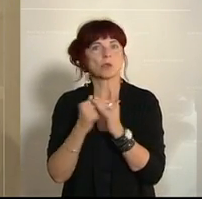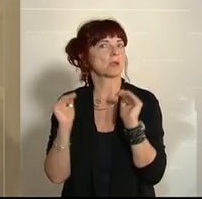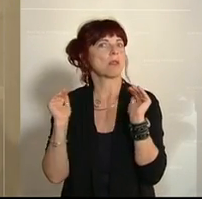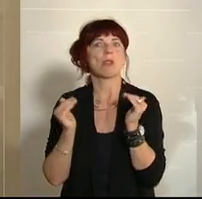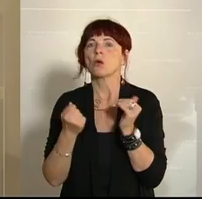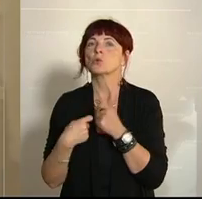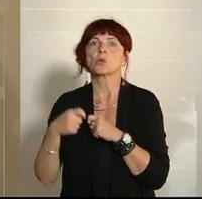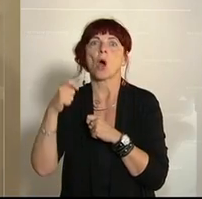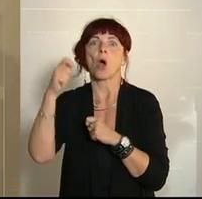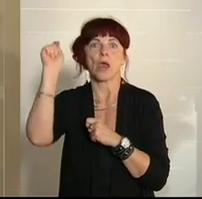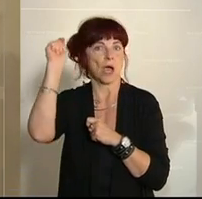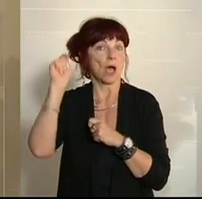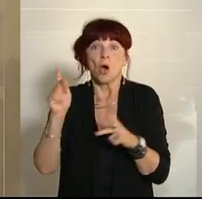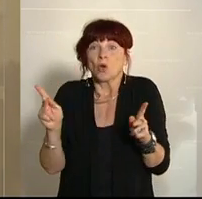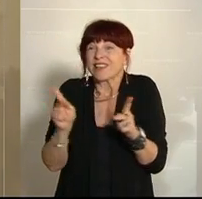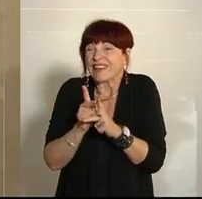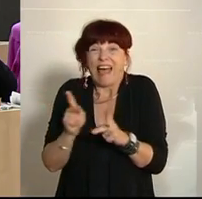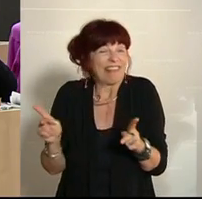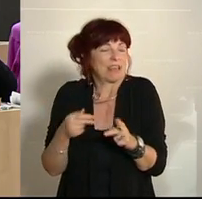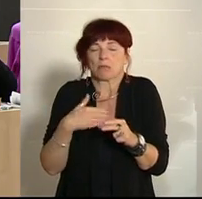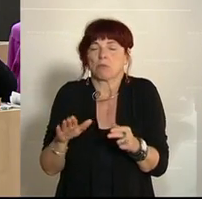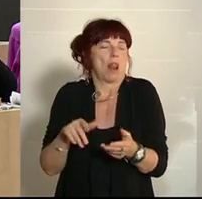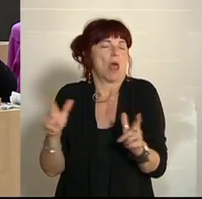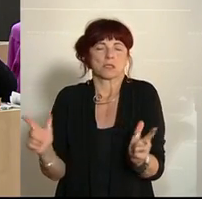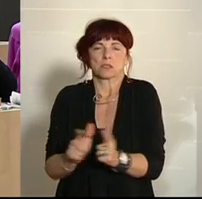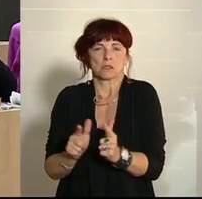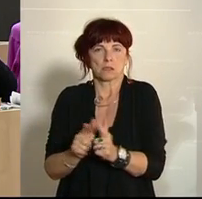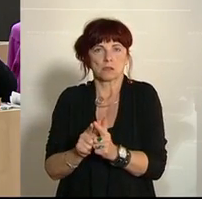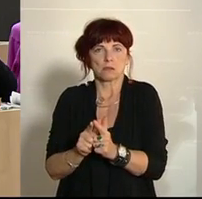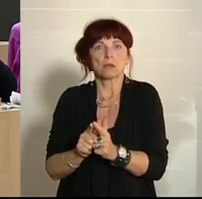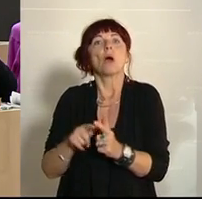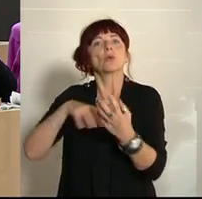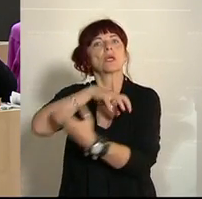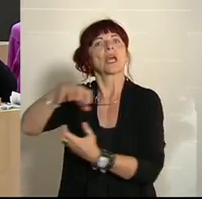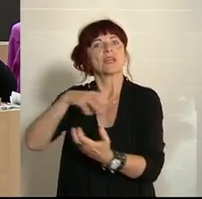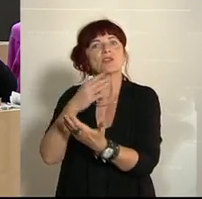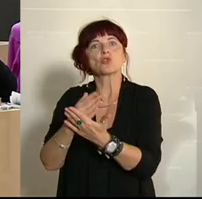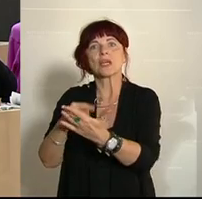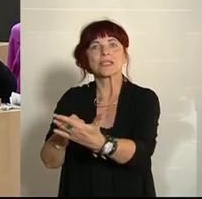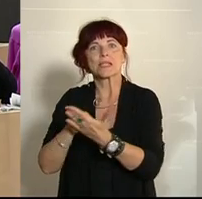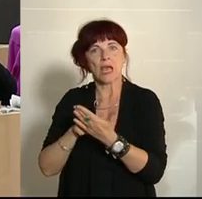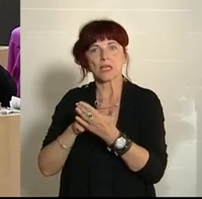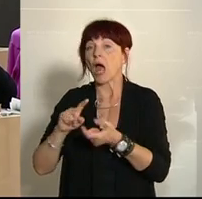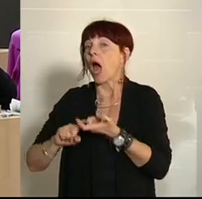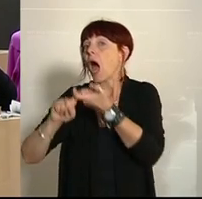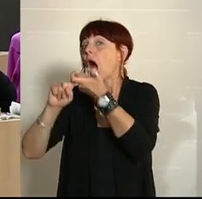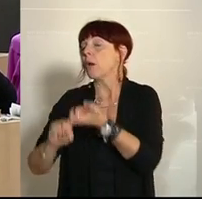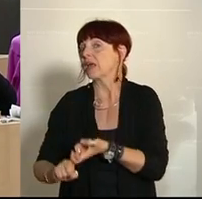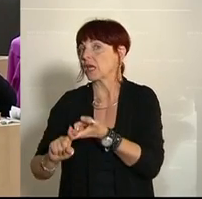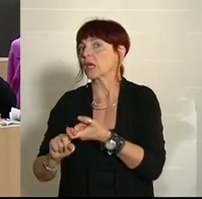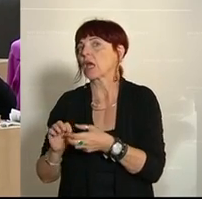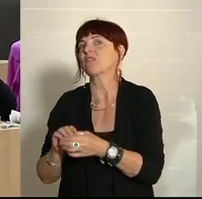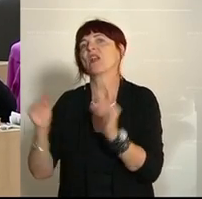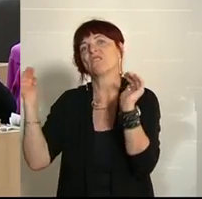wirtschaftlich in vielen Bereichen einfach nicht mehr darstellbar war. Nun hat uns die Krise gezeigt, dass wir diese Abhängigkeit reduzieren wollen. Wir wollen wieder pharmazeutische